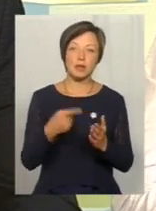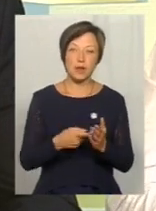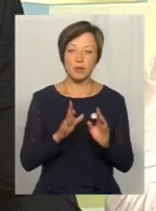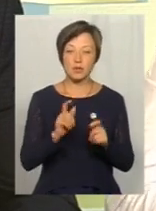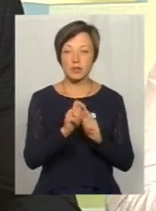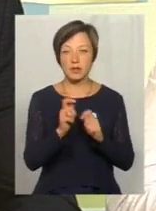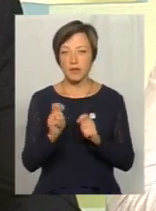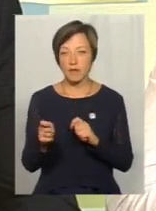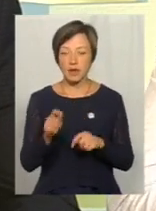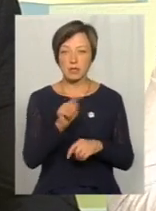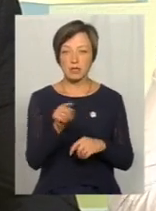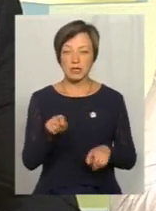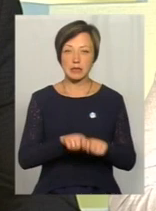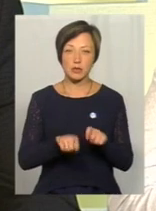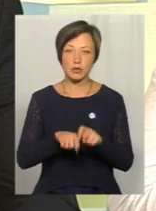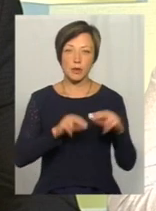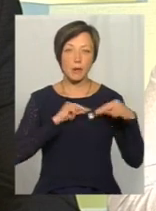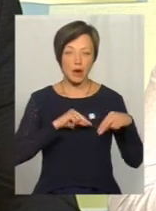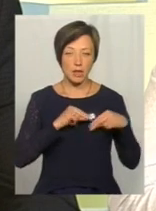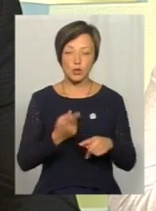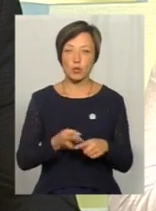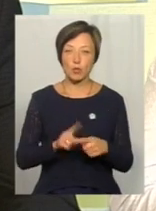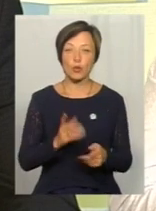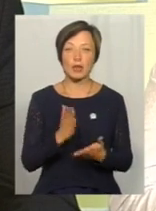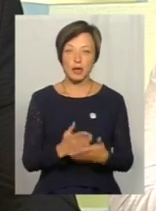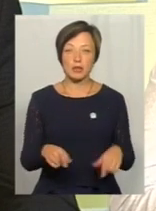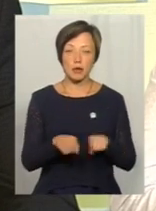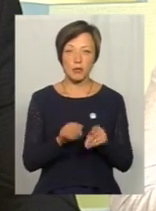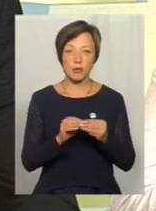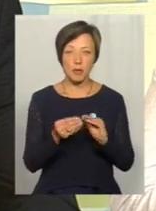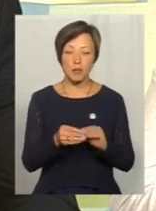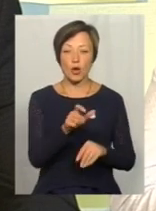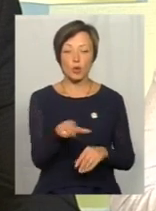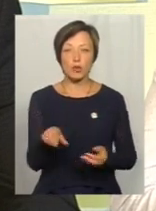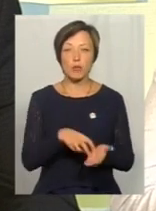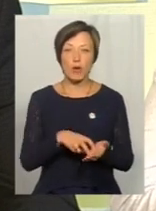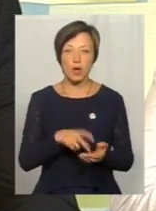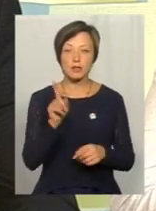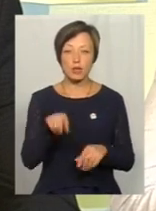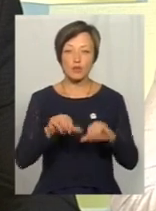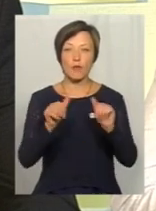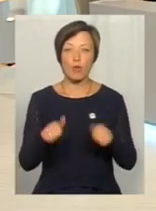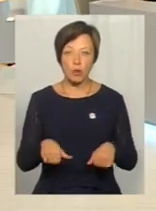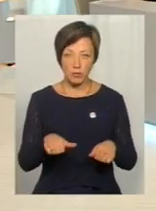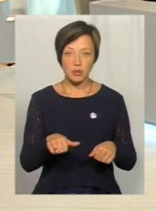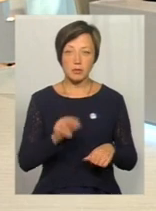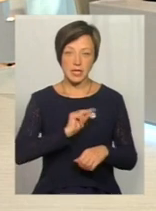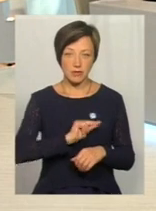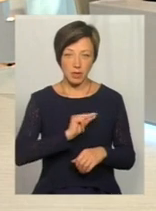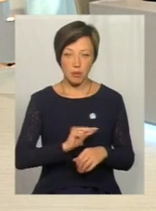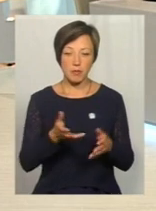їм будуть задавати ті ж інспектори праці. Тому є таке питання, що все ж таки люди бояться, навіть з оформленими людьми,